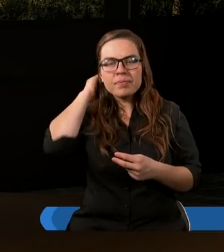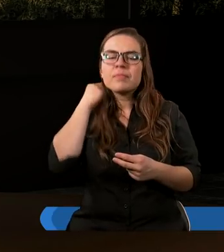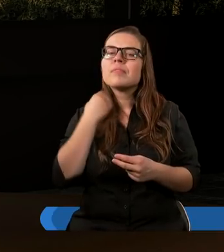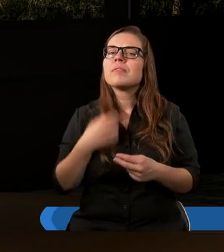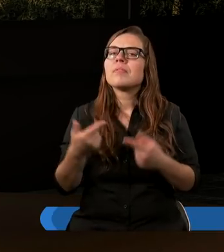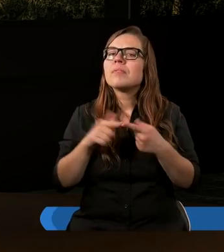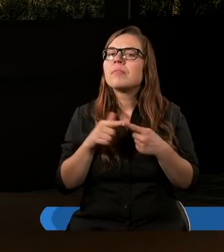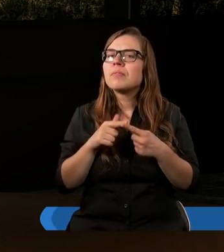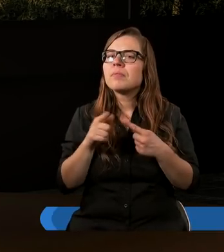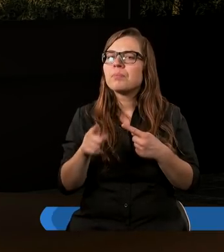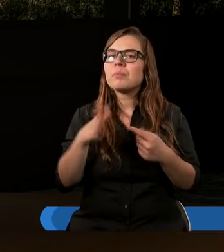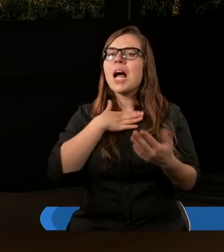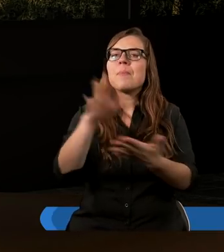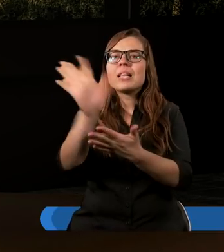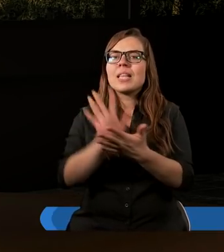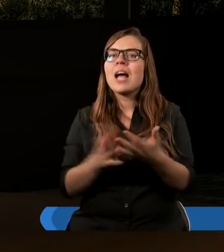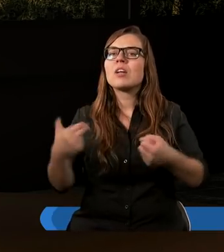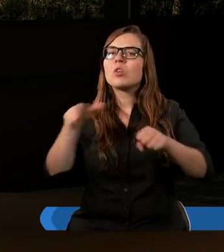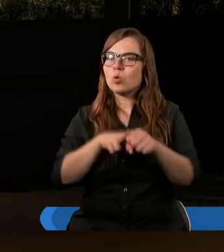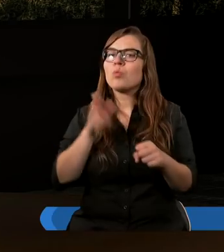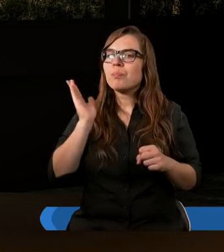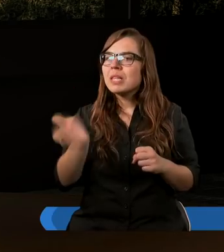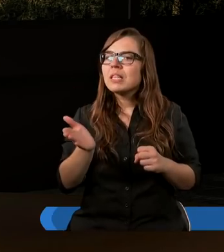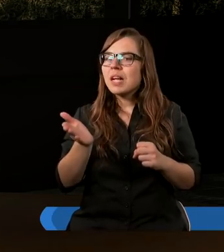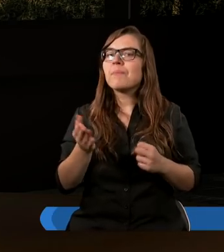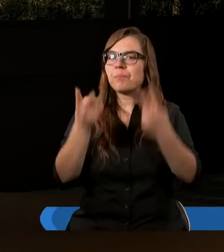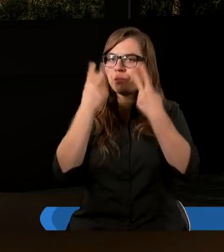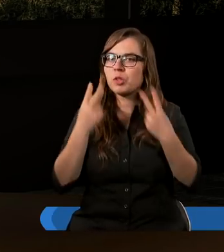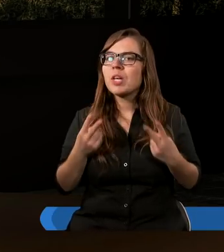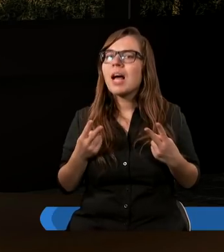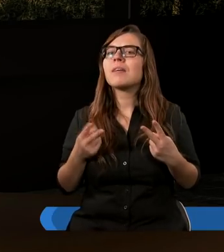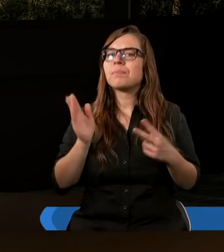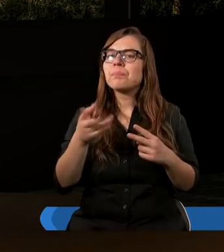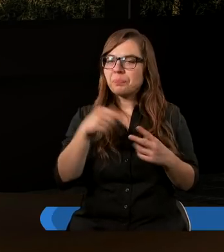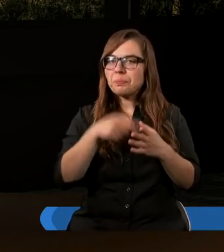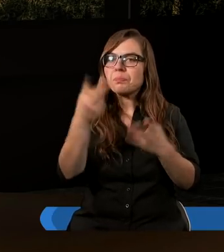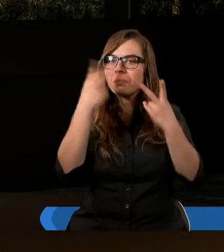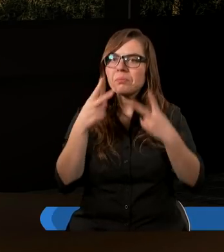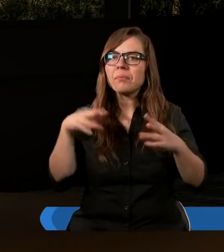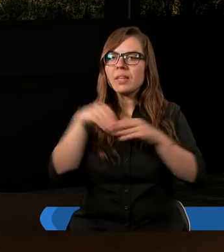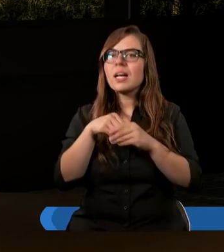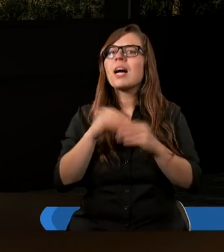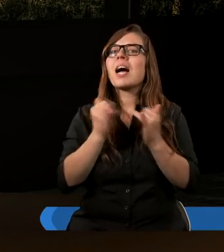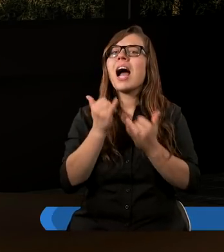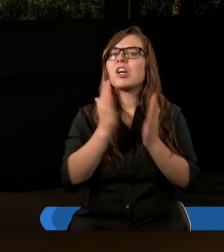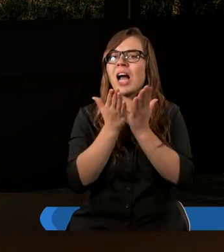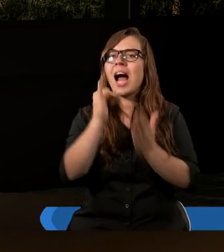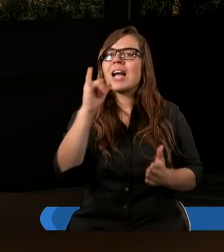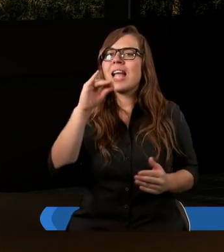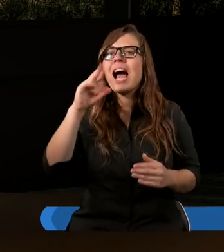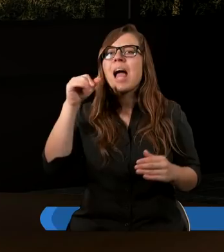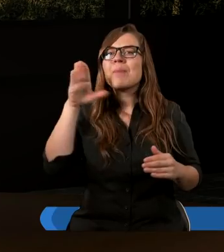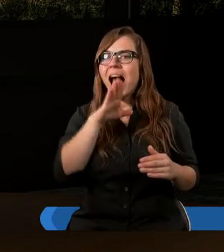No właśnie, mamy kolejny tekst, który będziemy go czytać, który Leszek będzie czytał, z Księgi Jeremiasza,